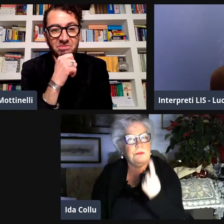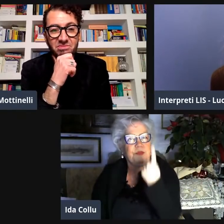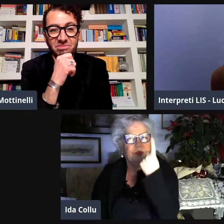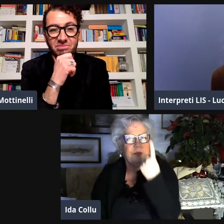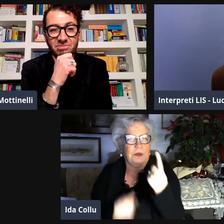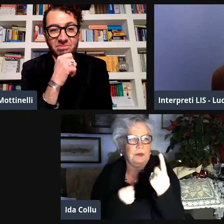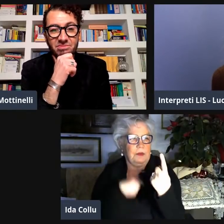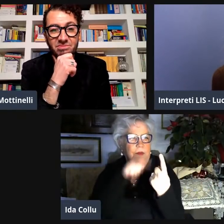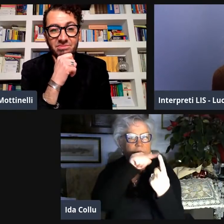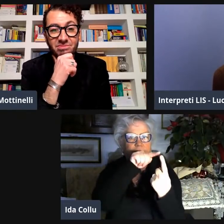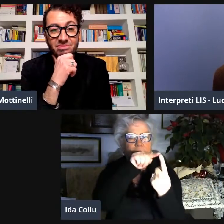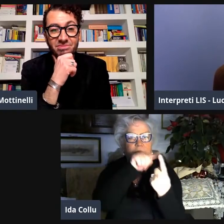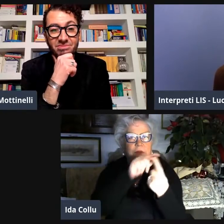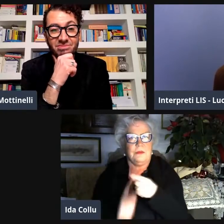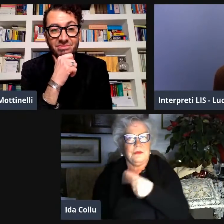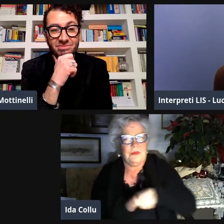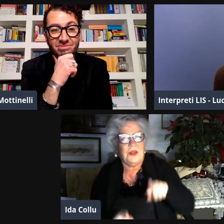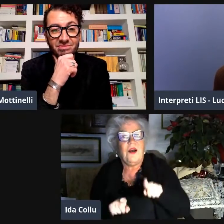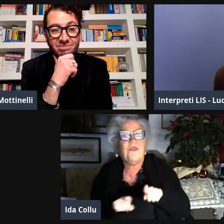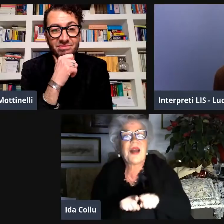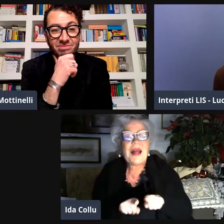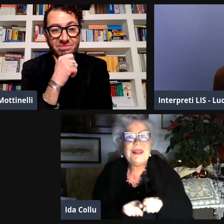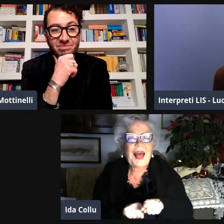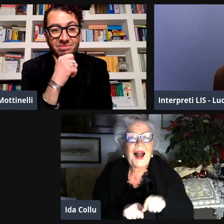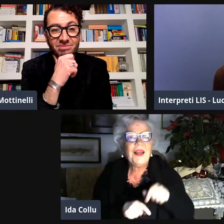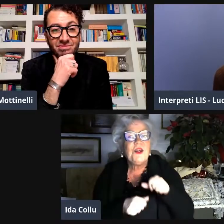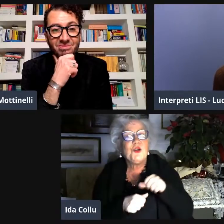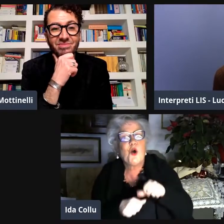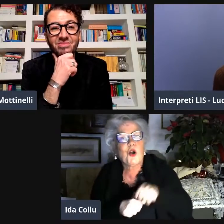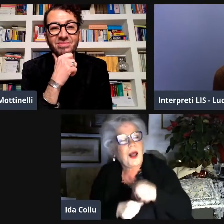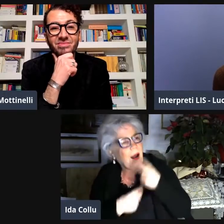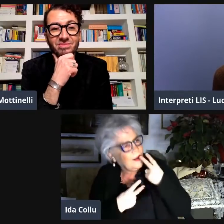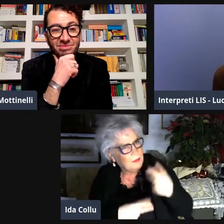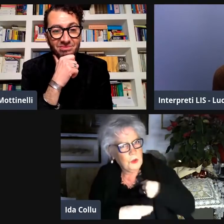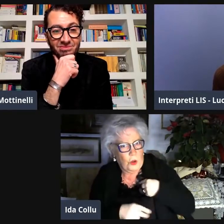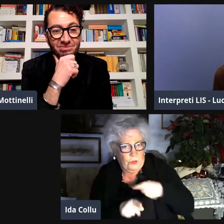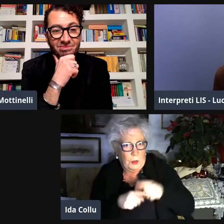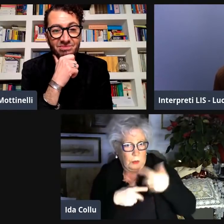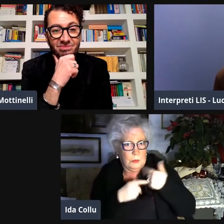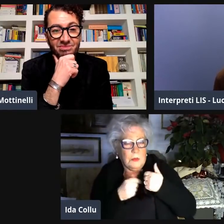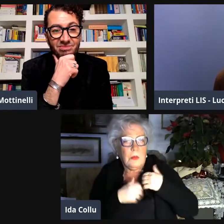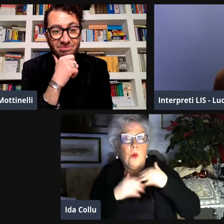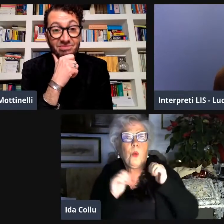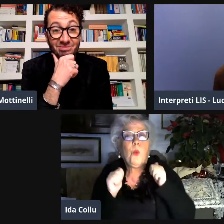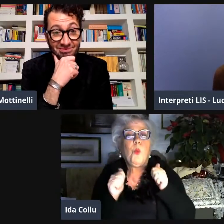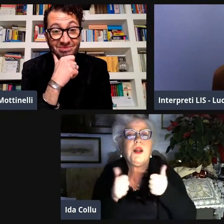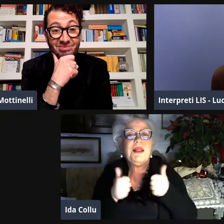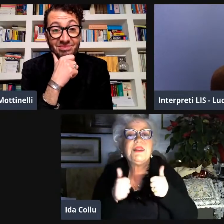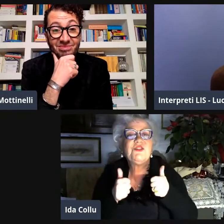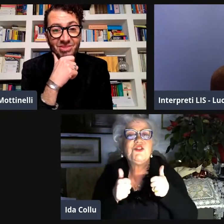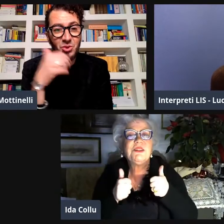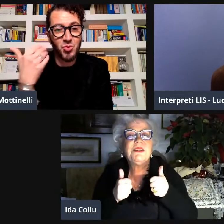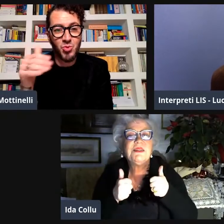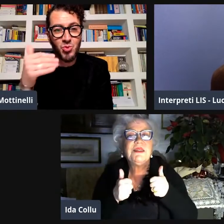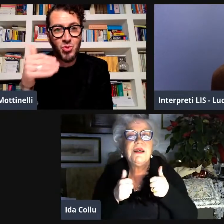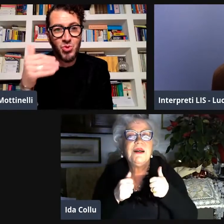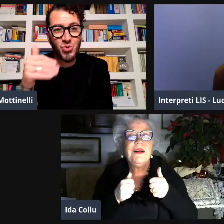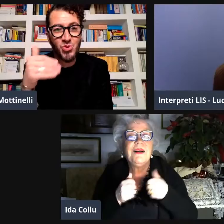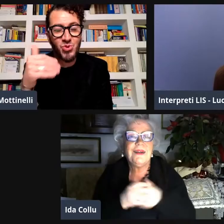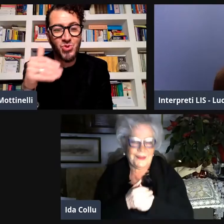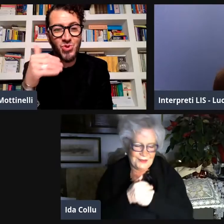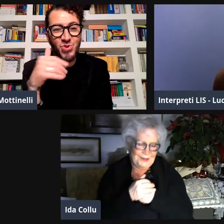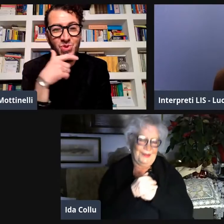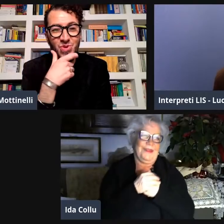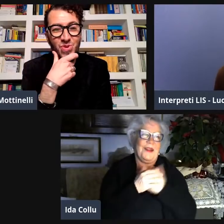tutti udenti. Io sono l'unica sorda. Tra tutti i fratelli, le sorelle. Perché noi